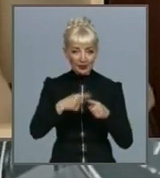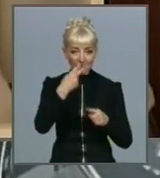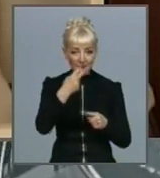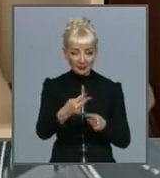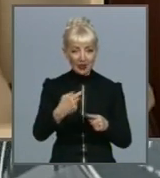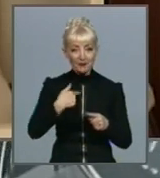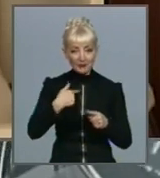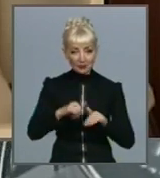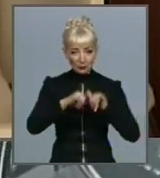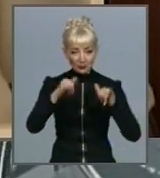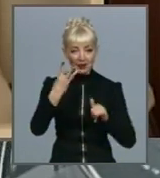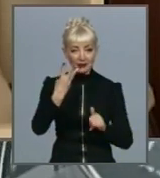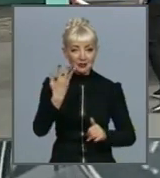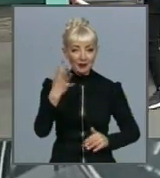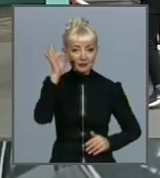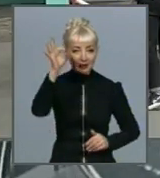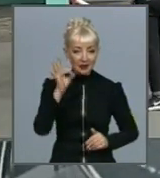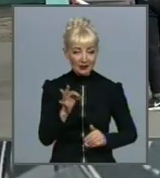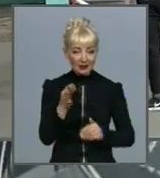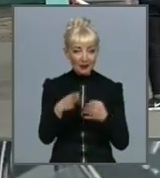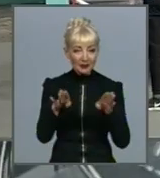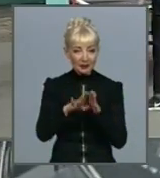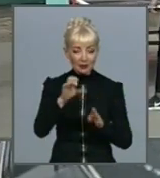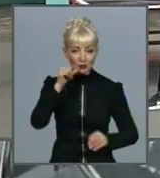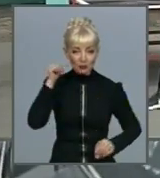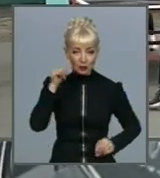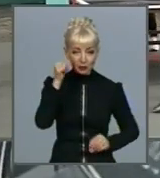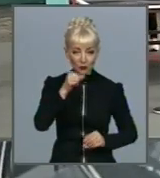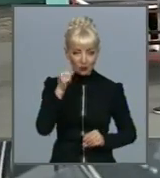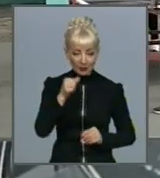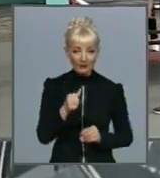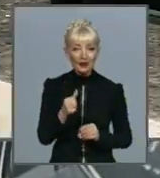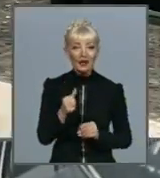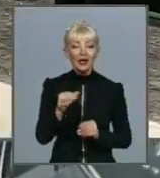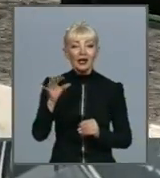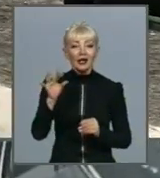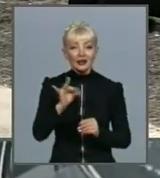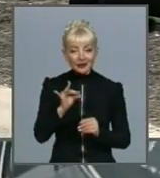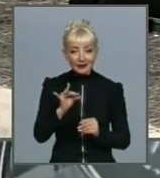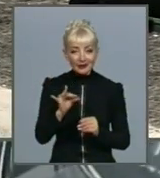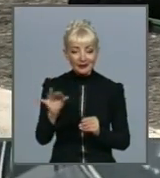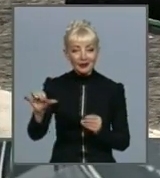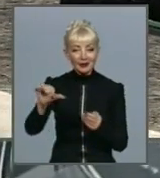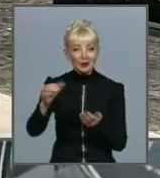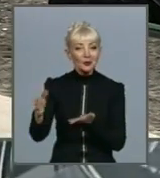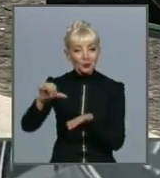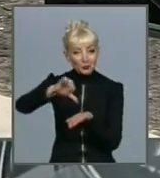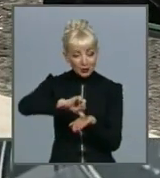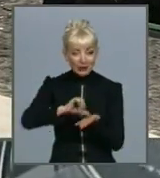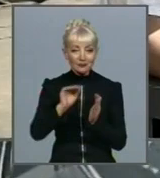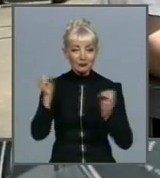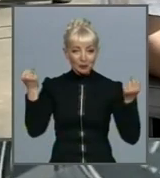порівняння з минулим роком. Залучає до спорту і дітей. Наприклад, до проєкту Харківської шкільної ліги